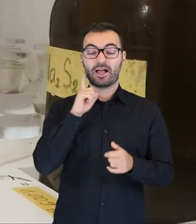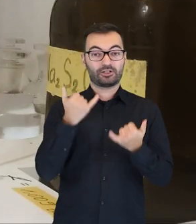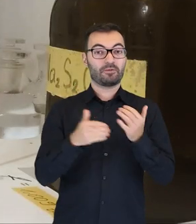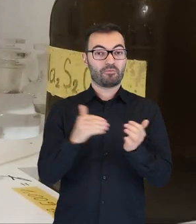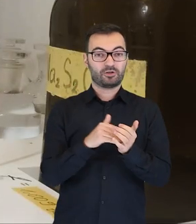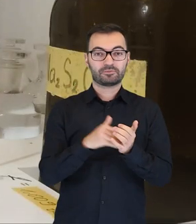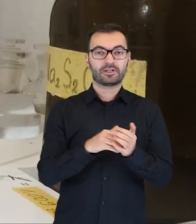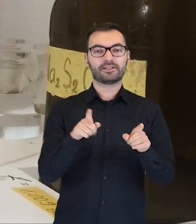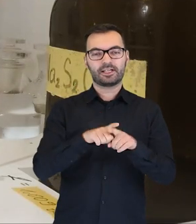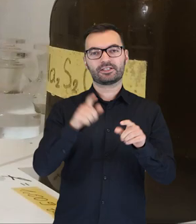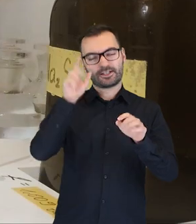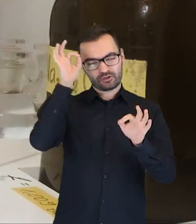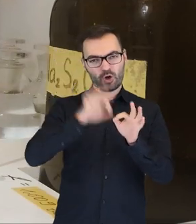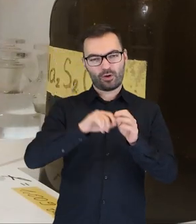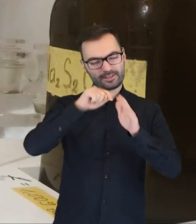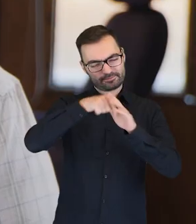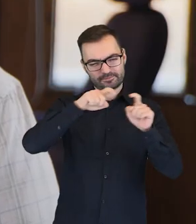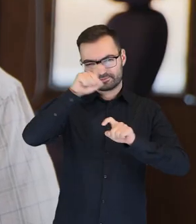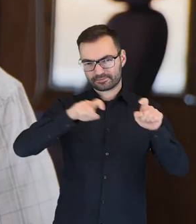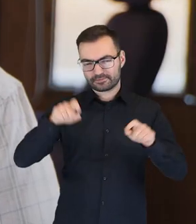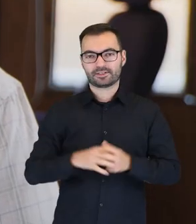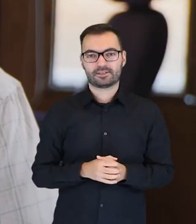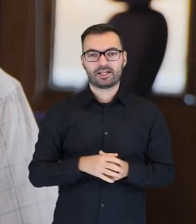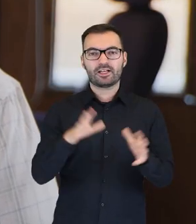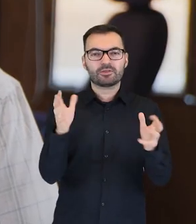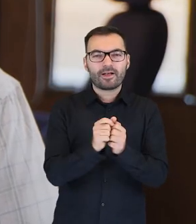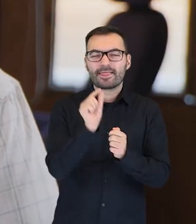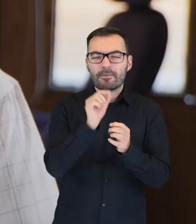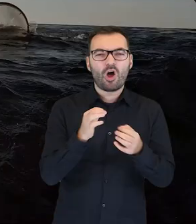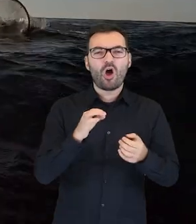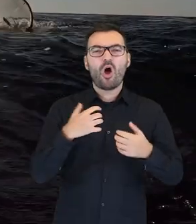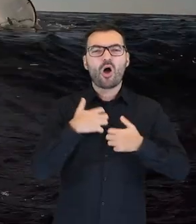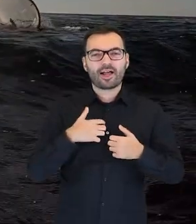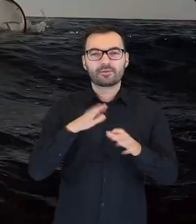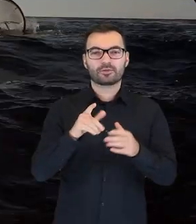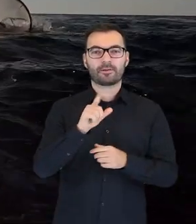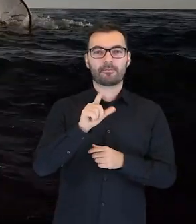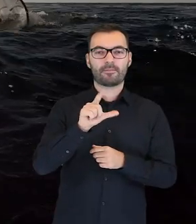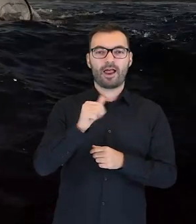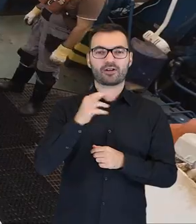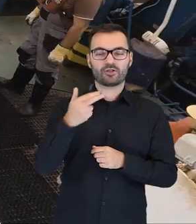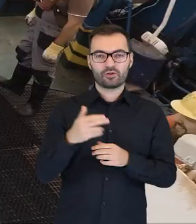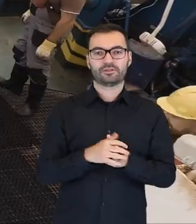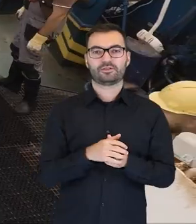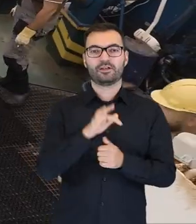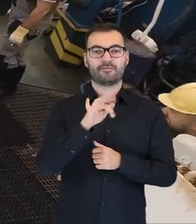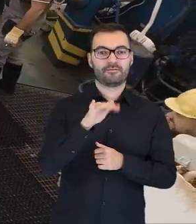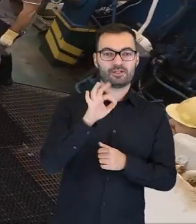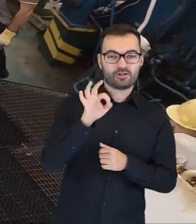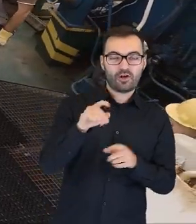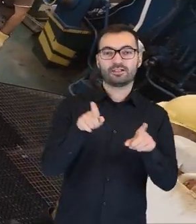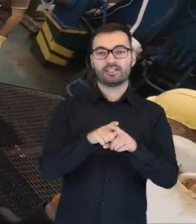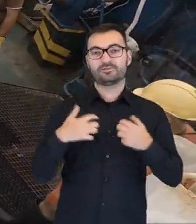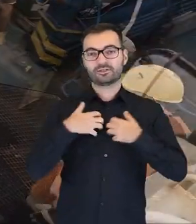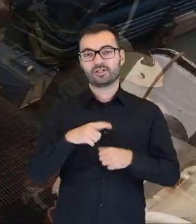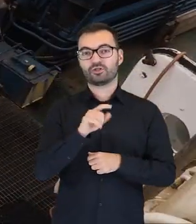taka potrzeba, to także inne wskaźniki chemiczne. Łapiemy najmniejsze organizmy żyjące w wodzie, czyli plankton, zarówno roślinny, czyli fitoplankton,